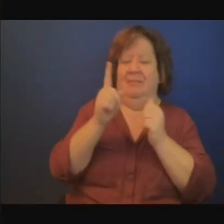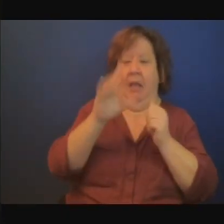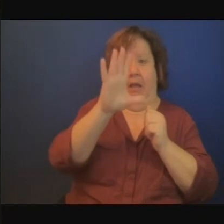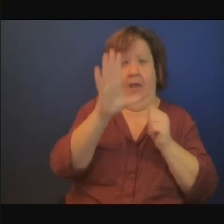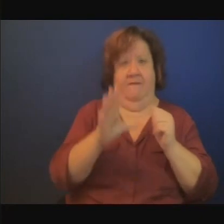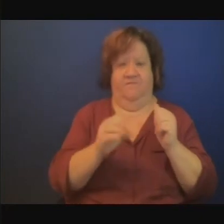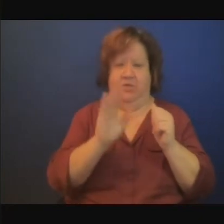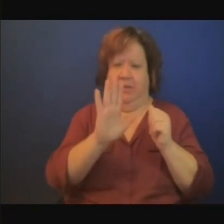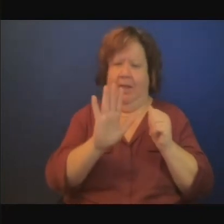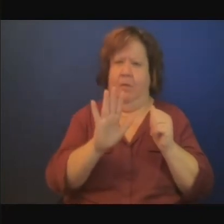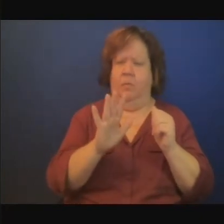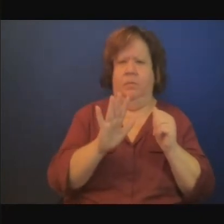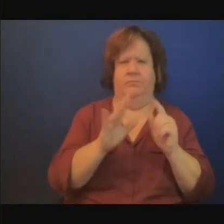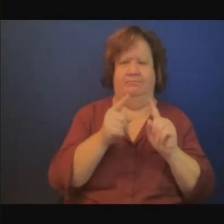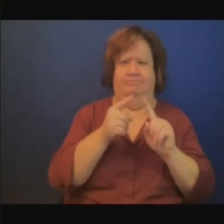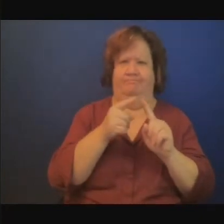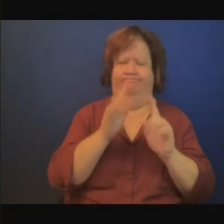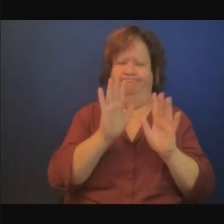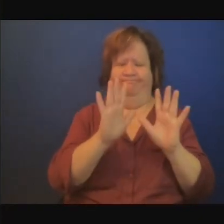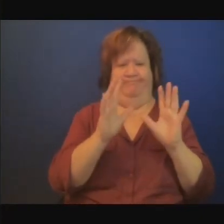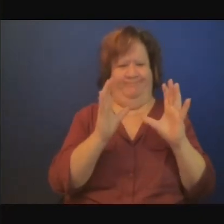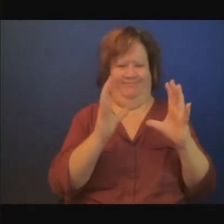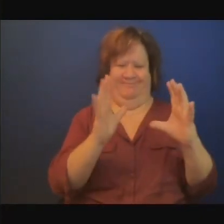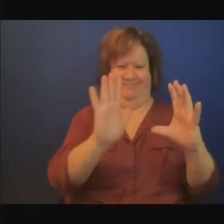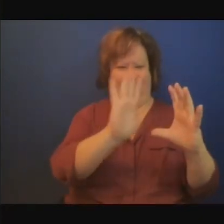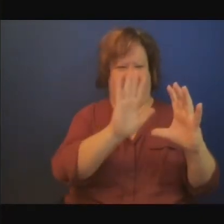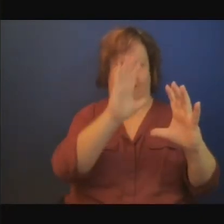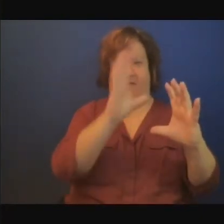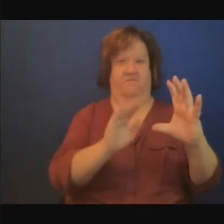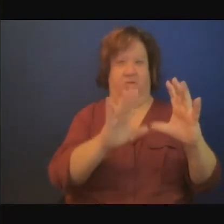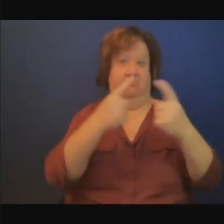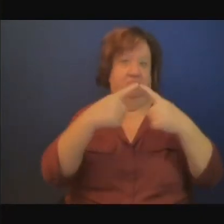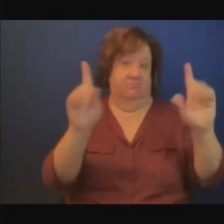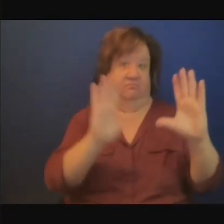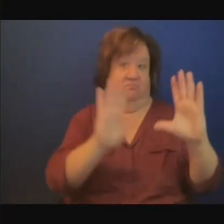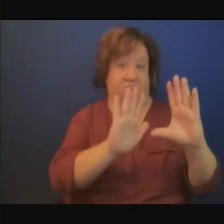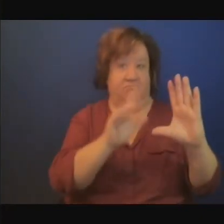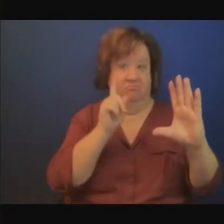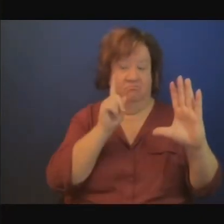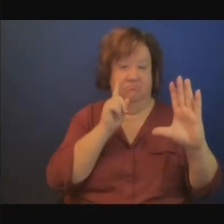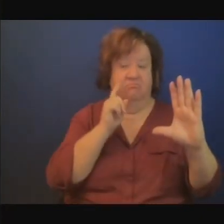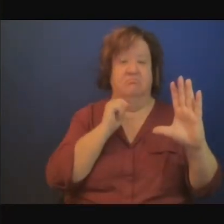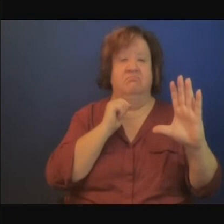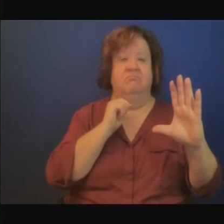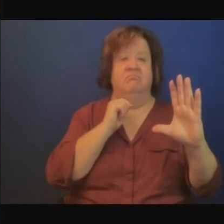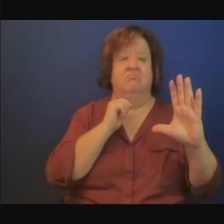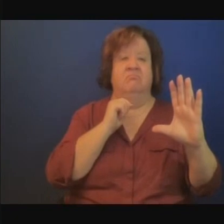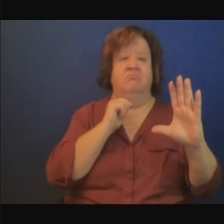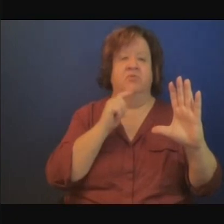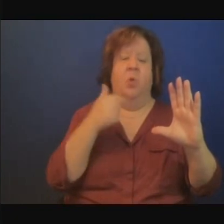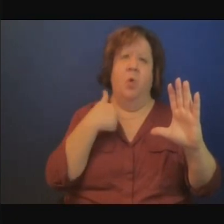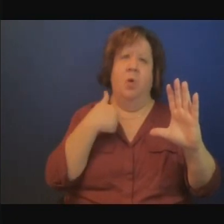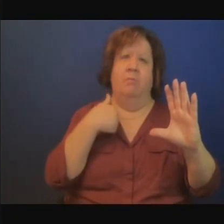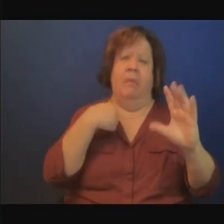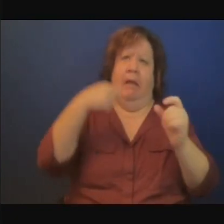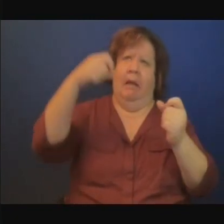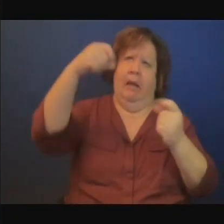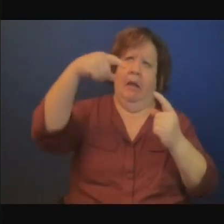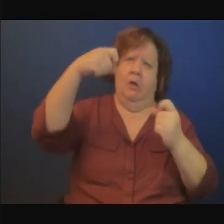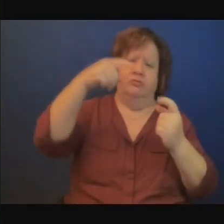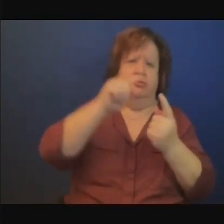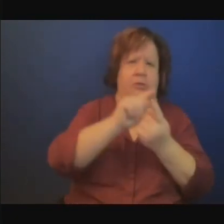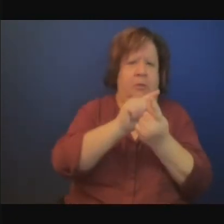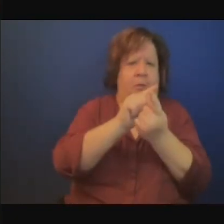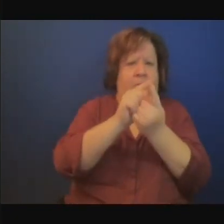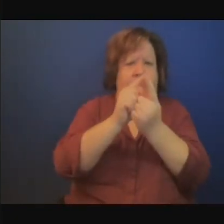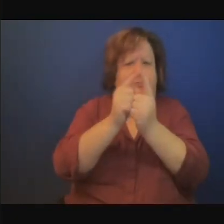la transition vers ces contributions. Nous avons une question d